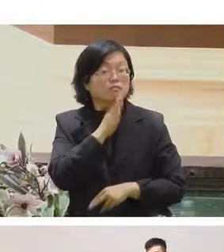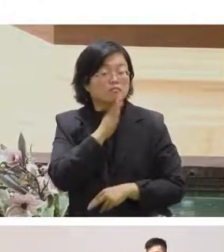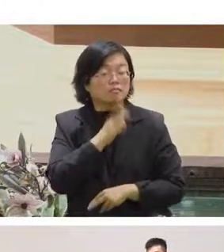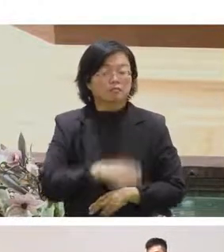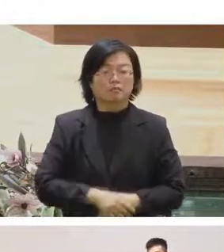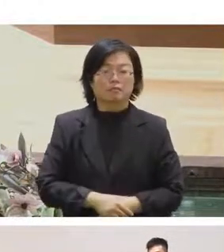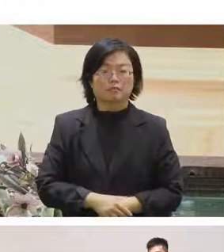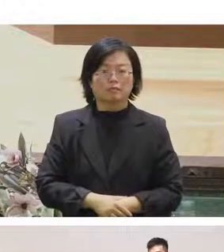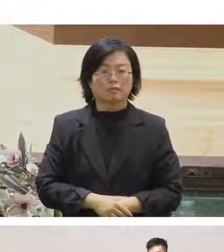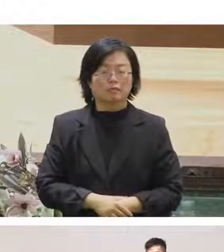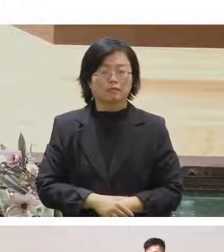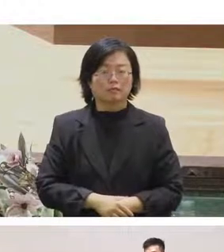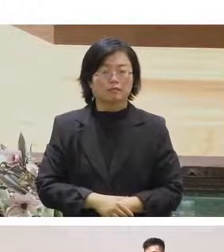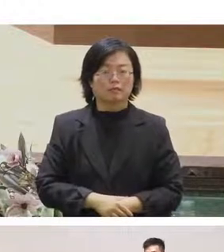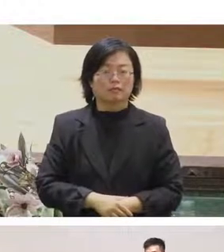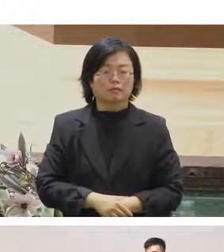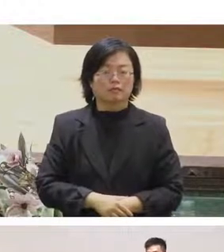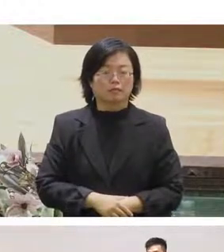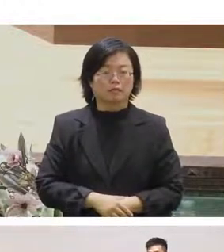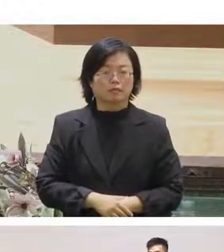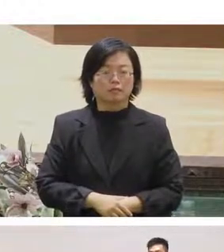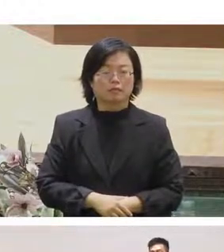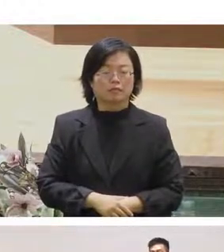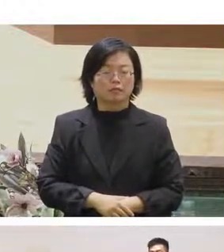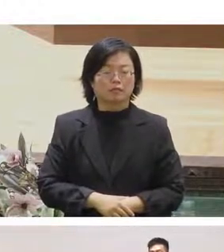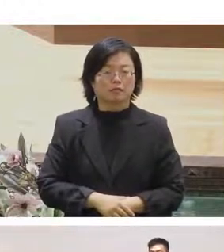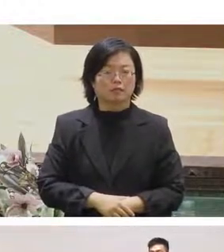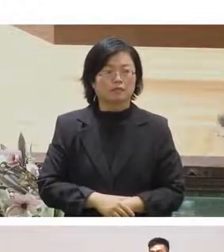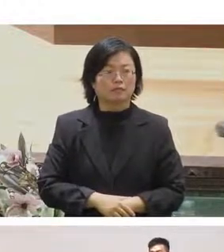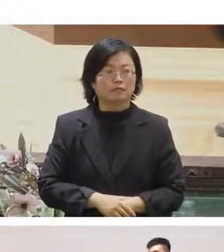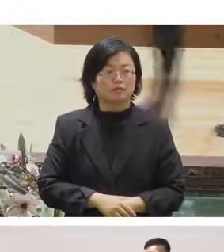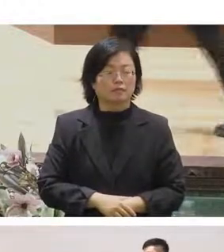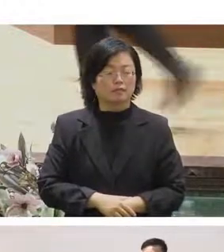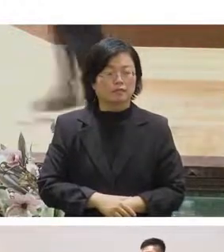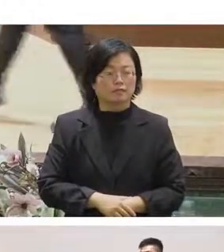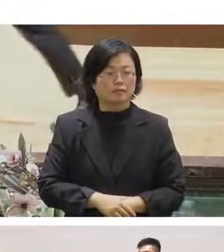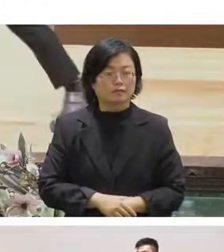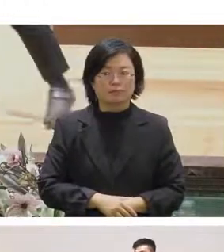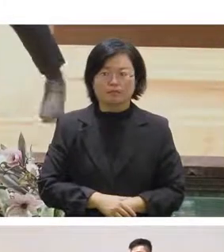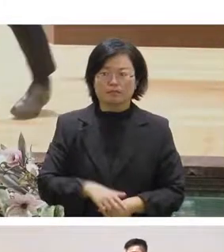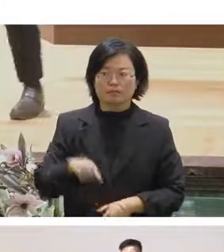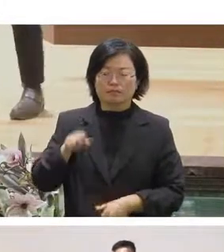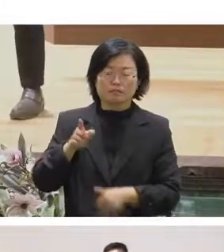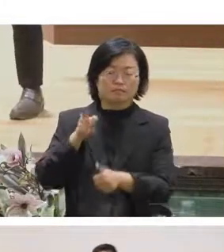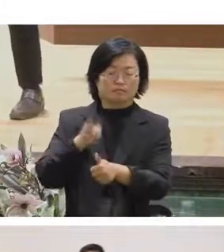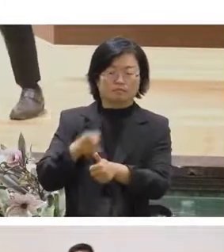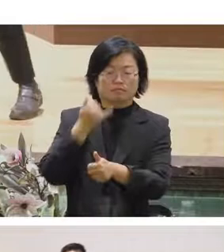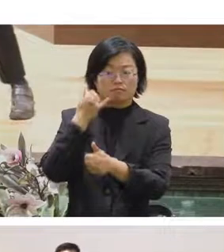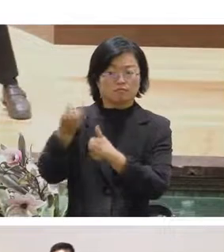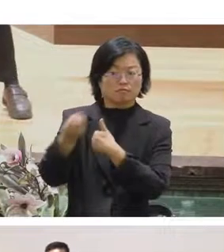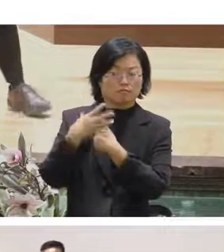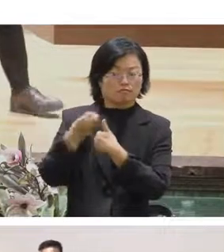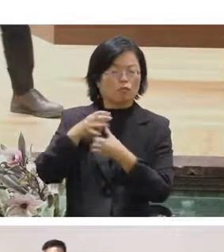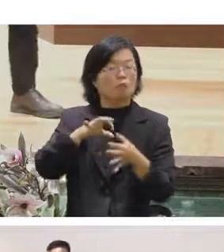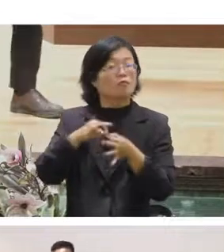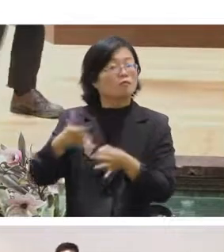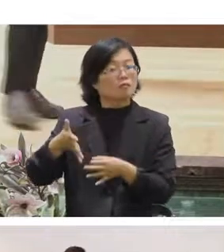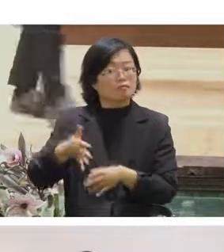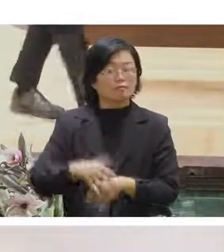希望我可以聽得到為什麼你是這樣嗎你講講看然後我試著重複沒關係沒關係你用我講的我看可不可以那個